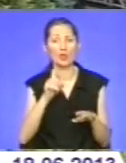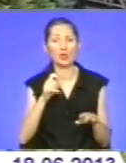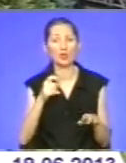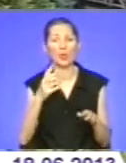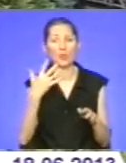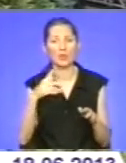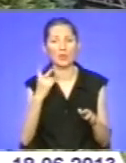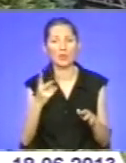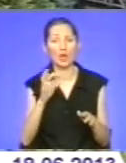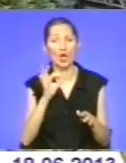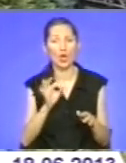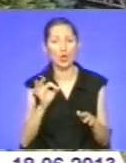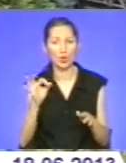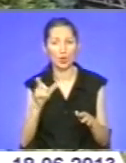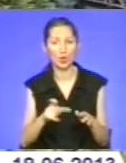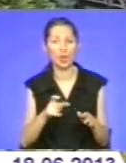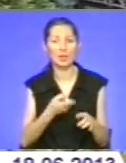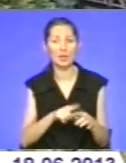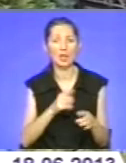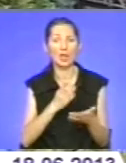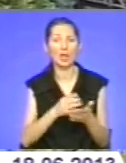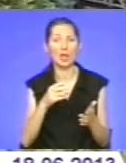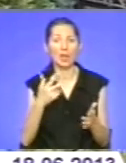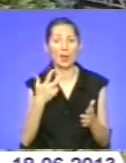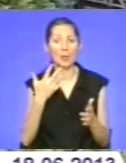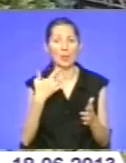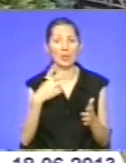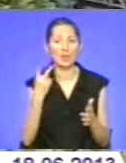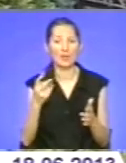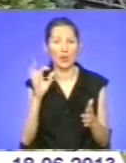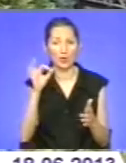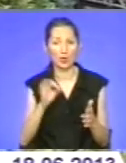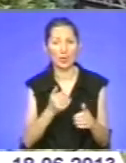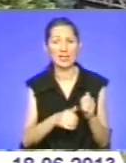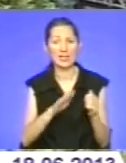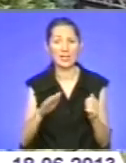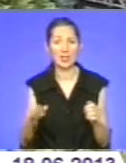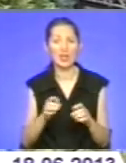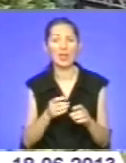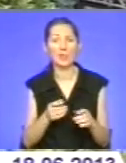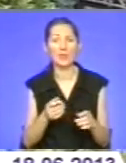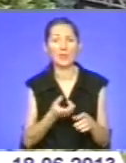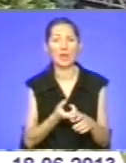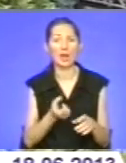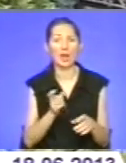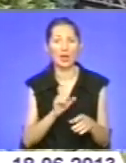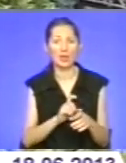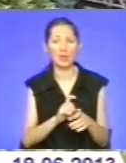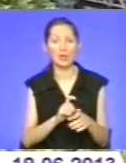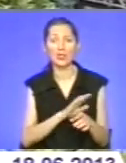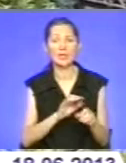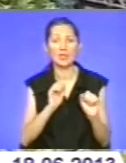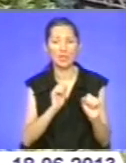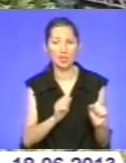53%. В свою чергу, хочу наголосити на тому, що серед дітей найбільш якоїсь незахищеної верстви є категорія